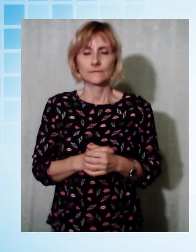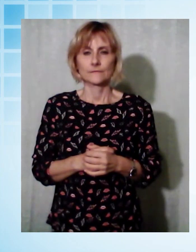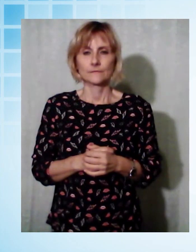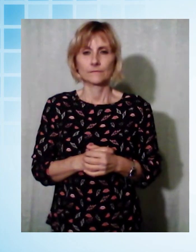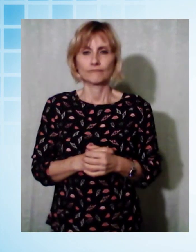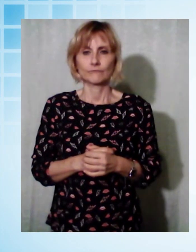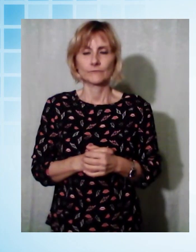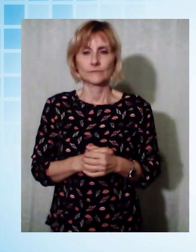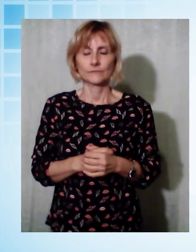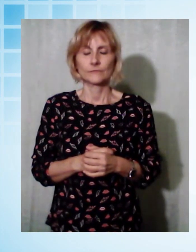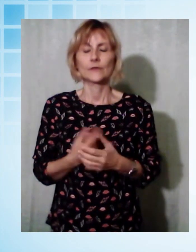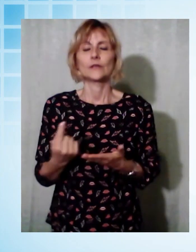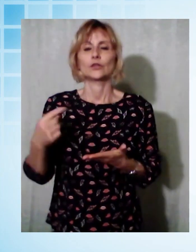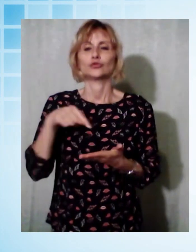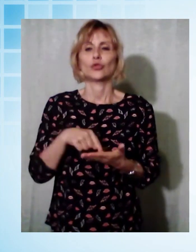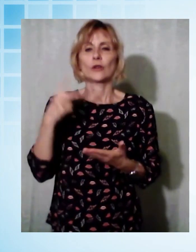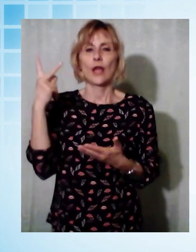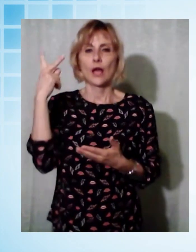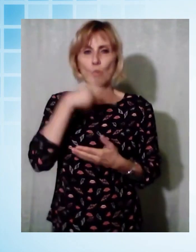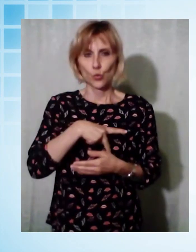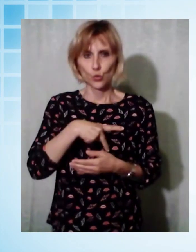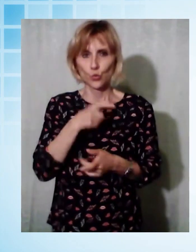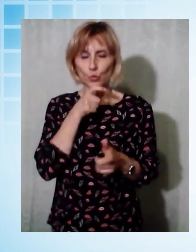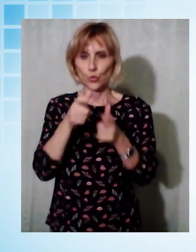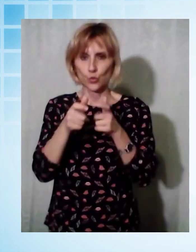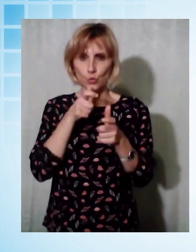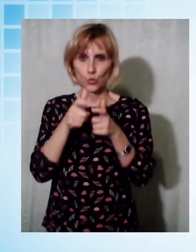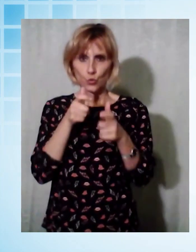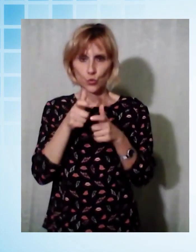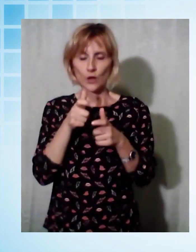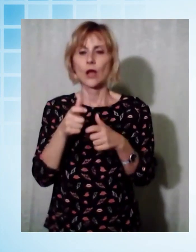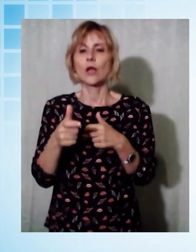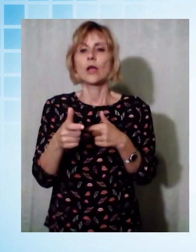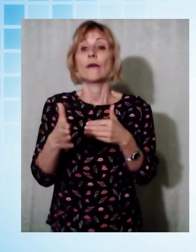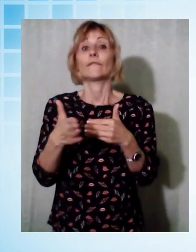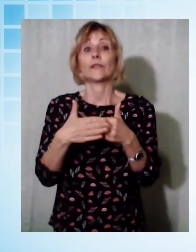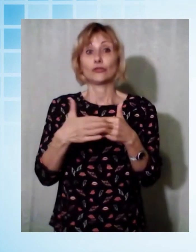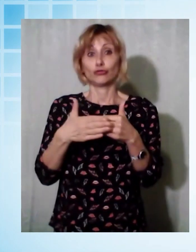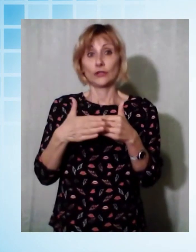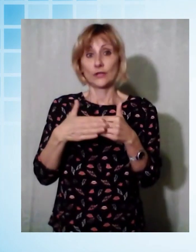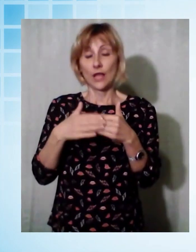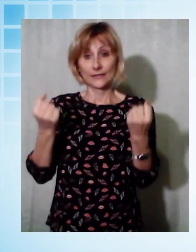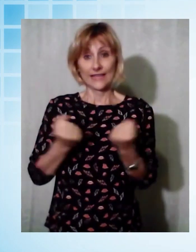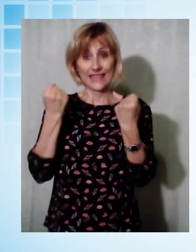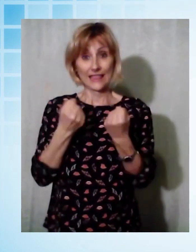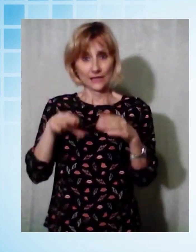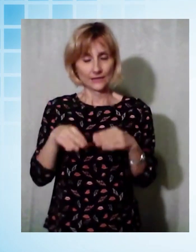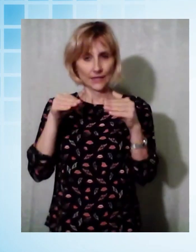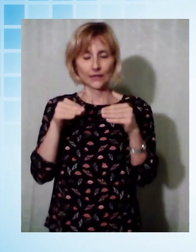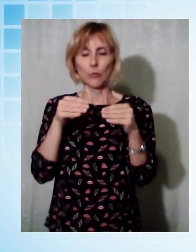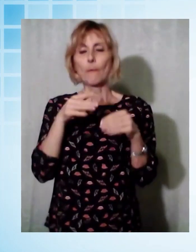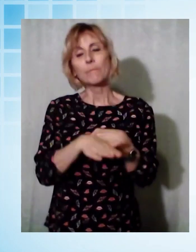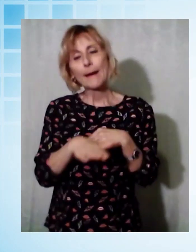Torniamo a Lucca per parlare di un'iniziativa di vicinanza destinata ai bambini del reparto di